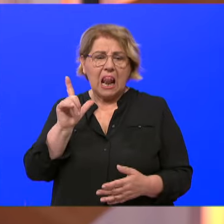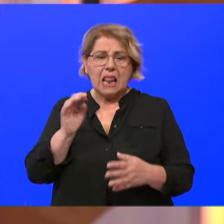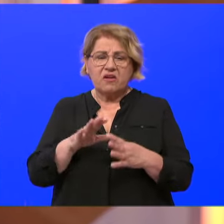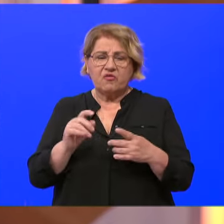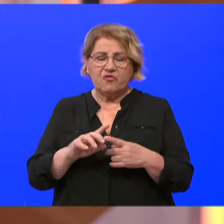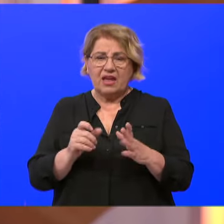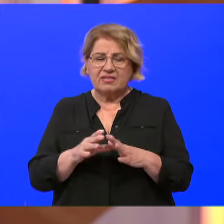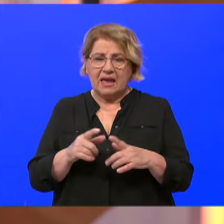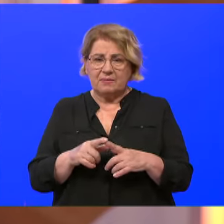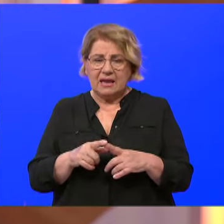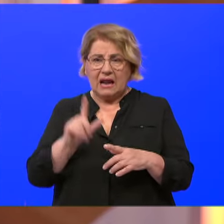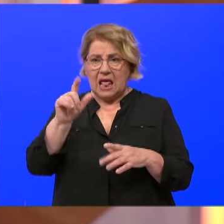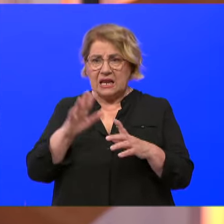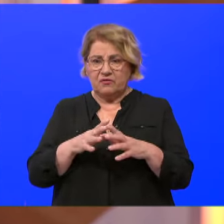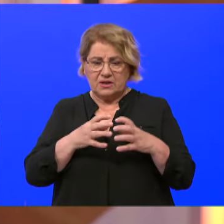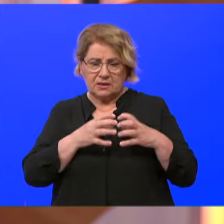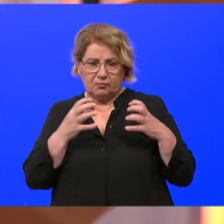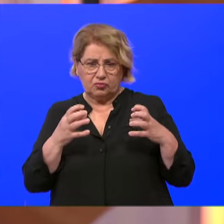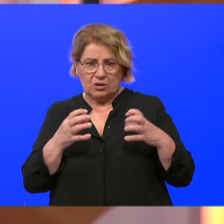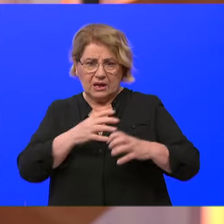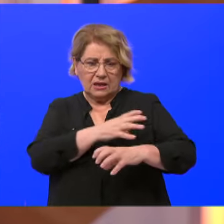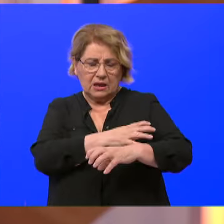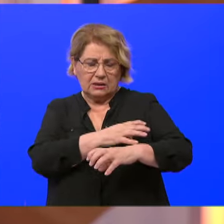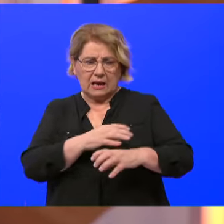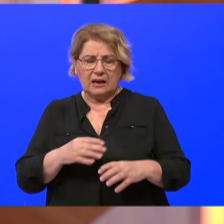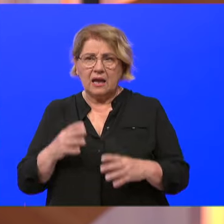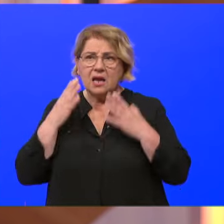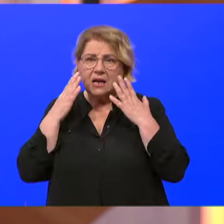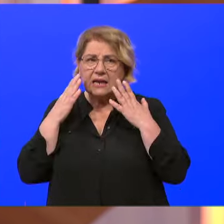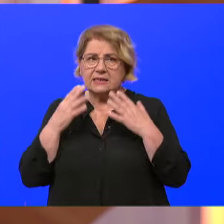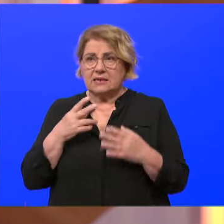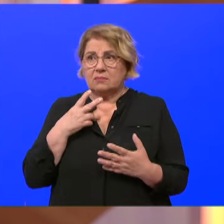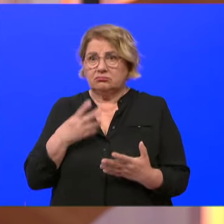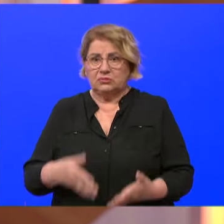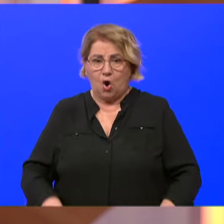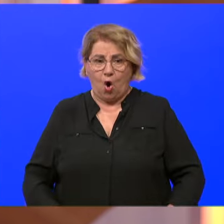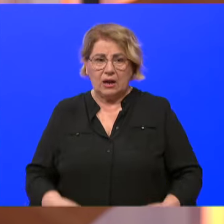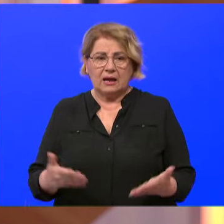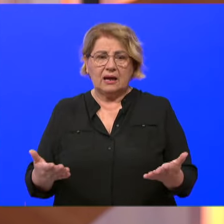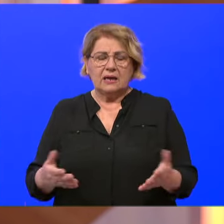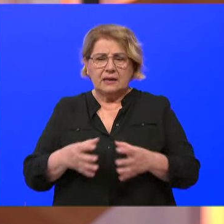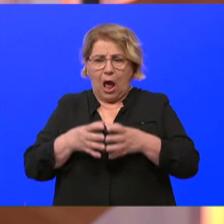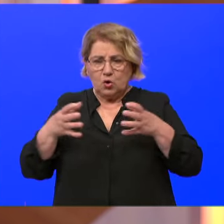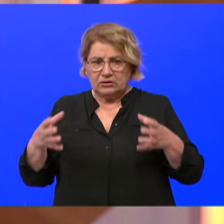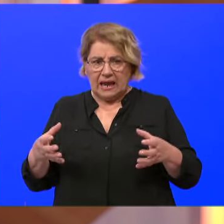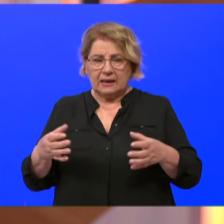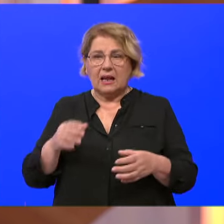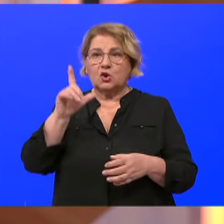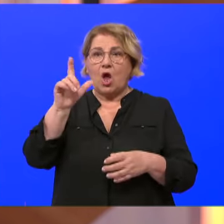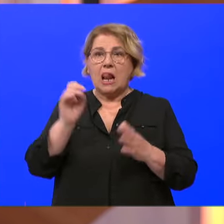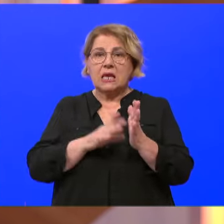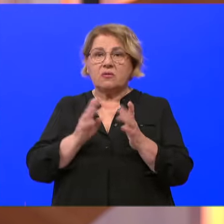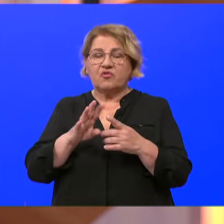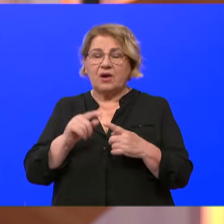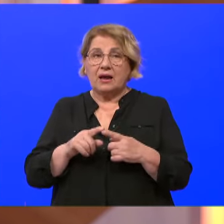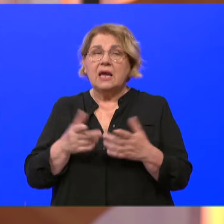periferni, pa se vidi ruka, noga, lice i tak dalje. Znači, to je najčešća